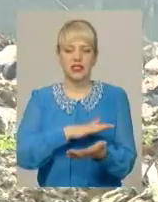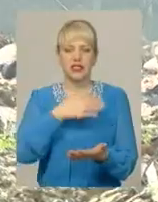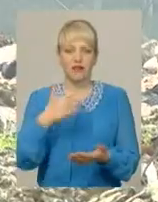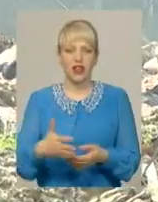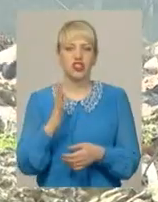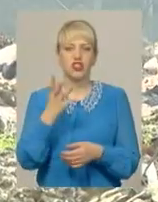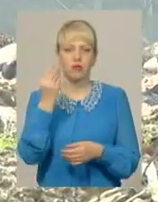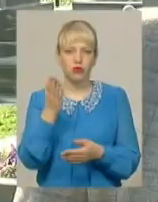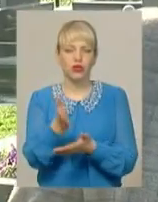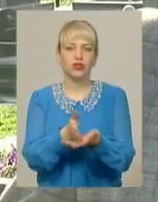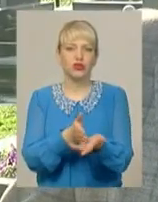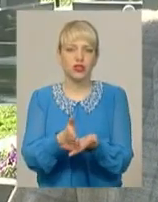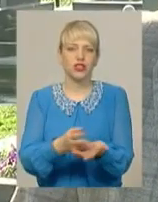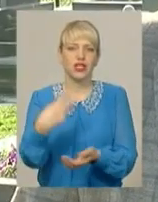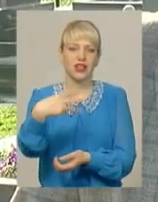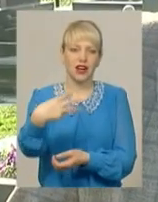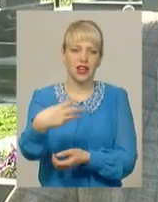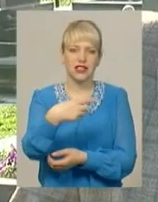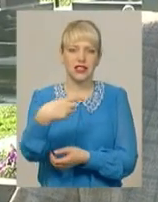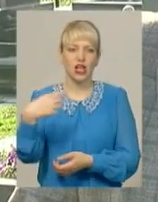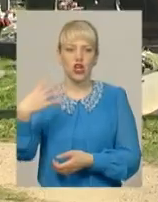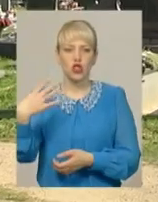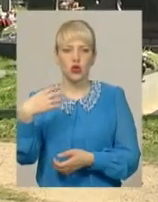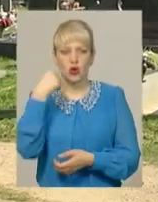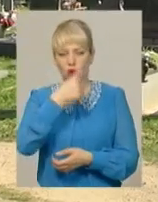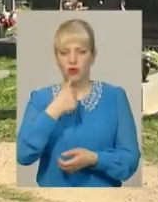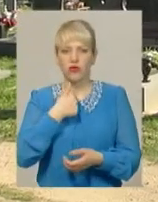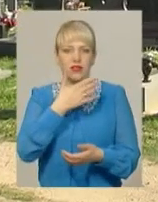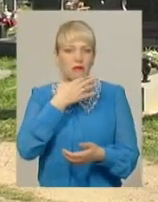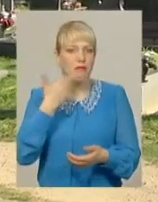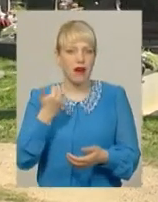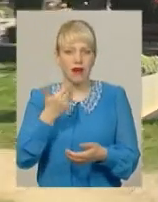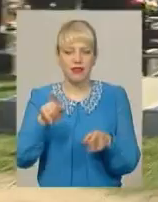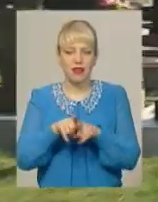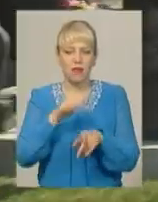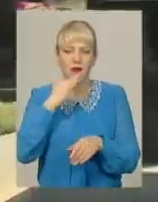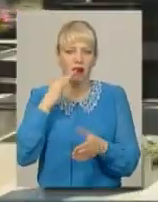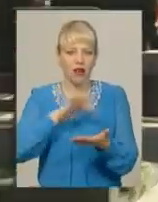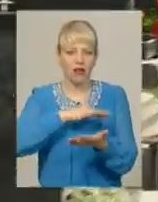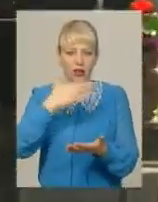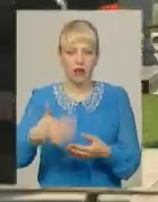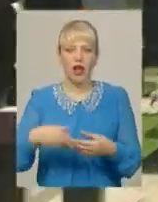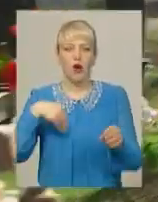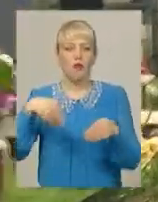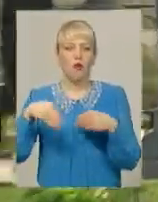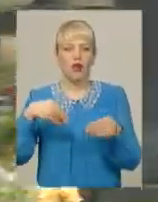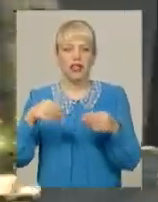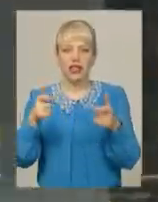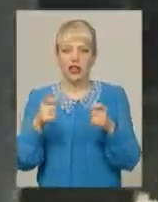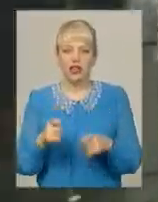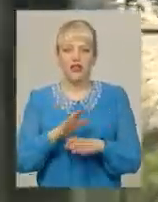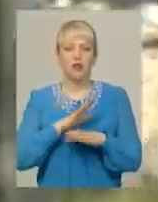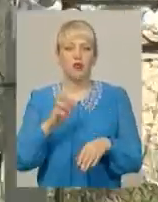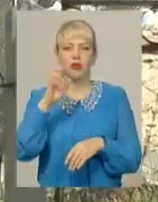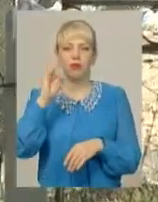підтверджує цей селищний голова. У нас нема таких великих об'ємів сміття. Директор комунального підприємства каже, поліетилен не перетворився б на проблему, якби